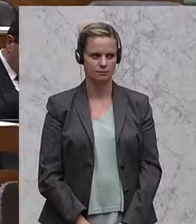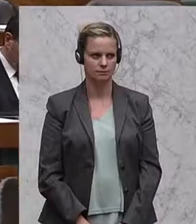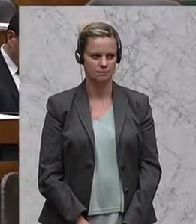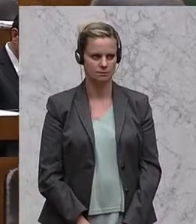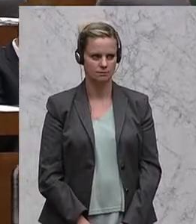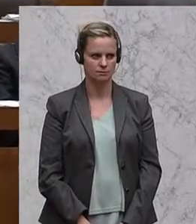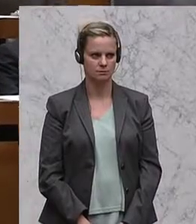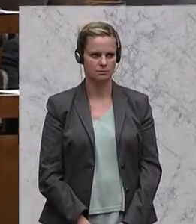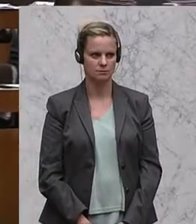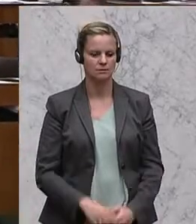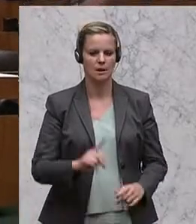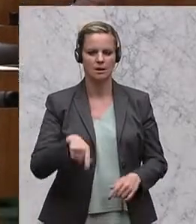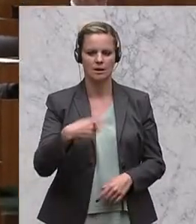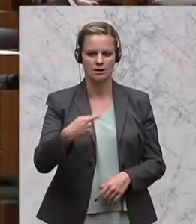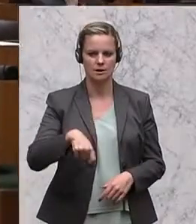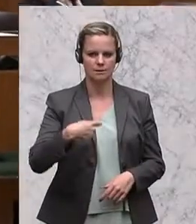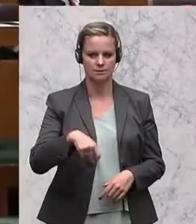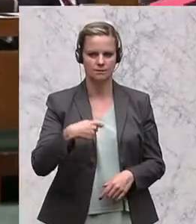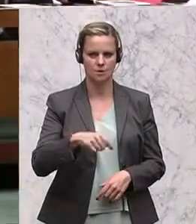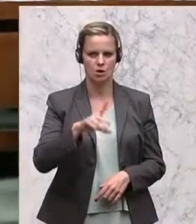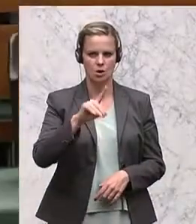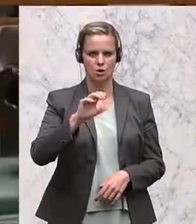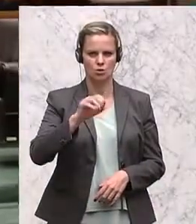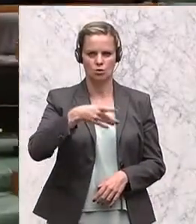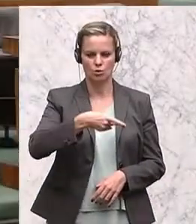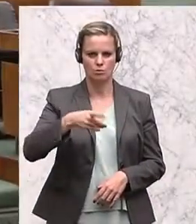Als nächster Herr Abgeordneter Rupert Doppler.